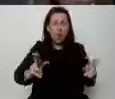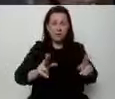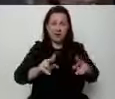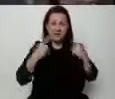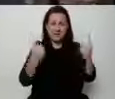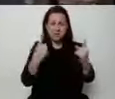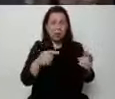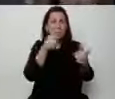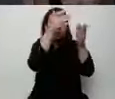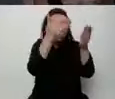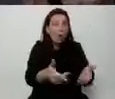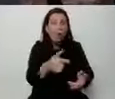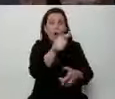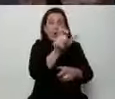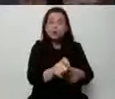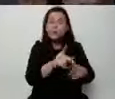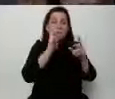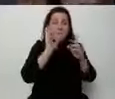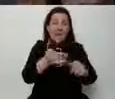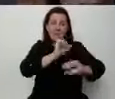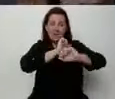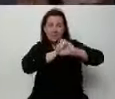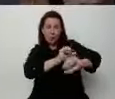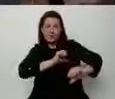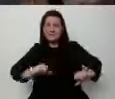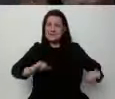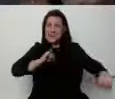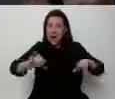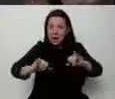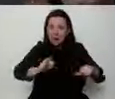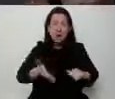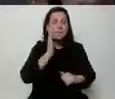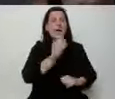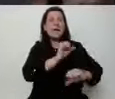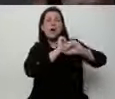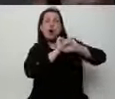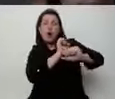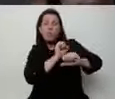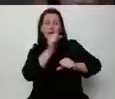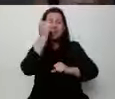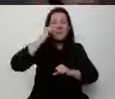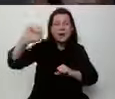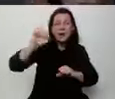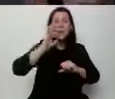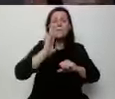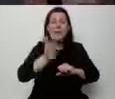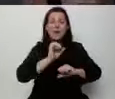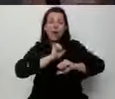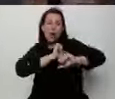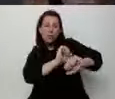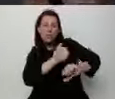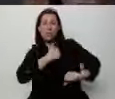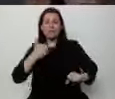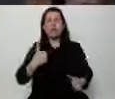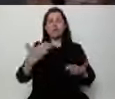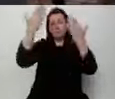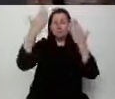który rzeczywiście będzie bronił samorządu, będzie bronił demokracji, będzie bronił Polski. To Rafał Trzaskowski.